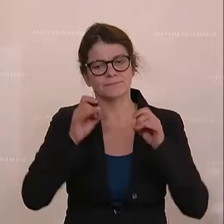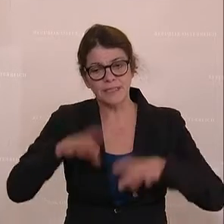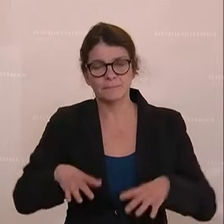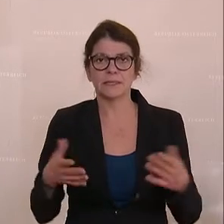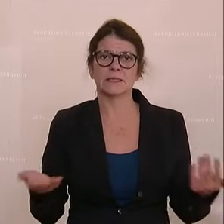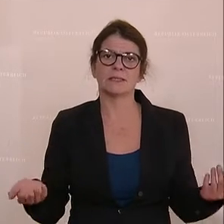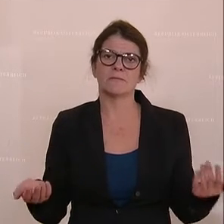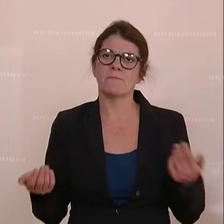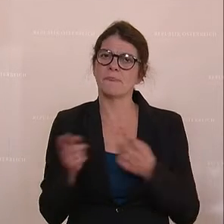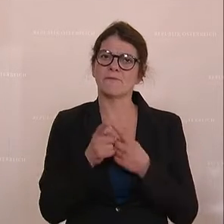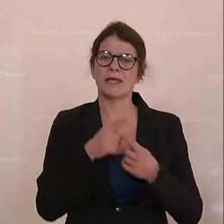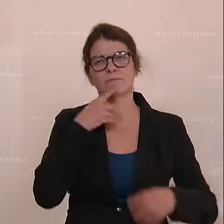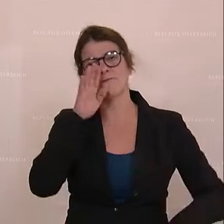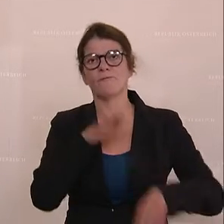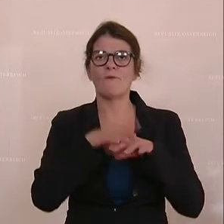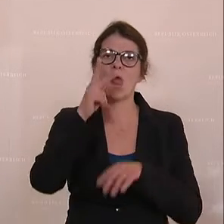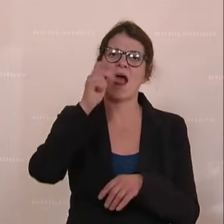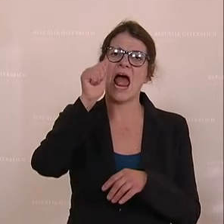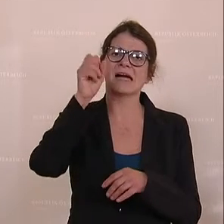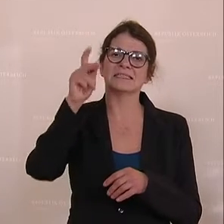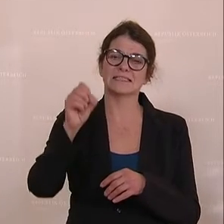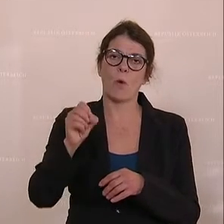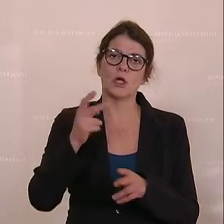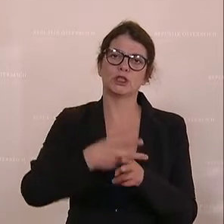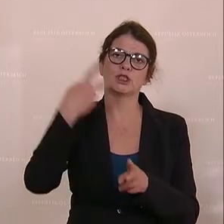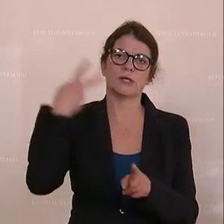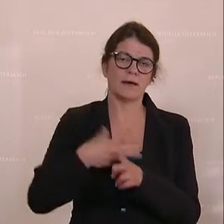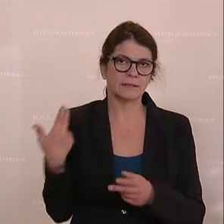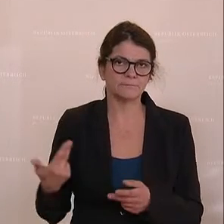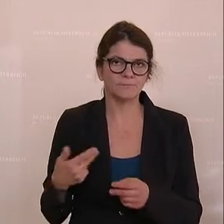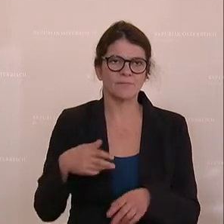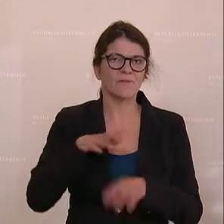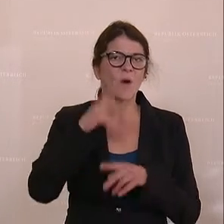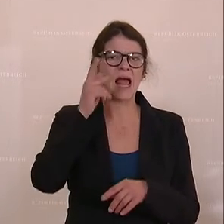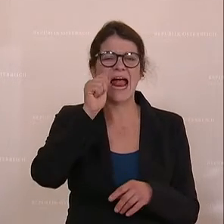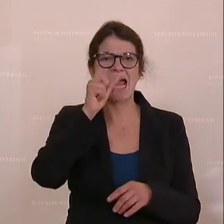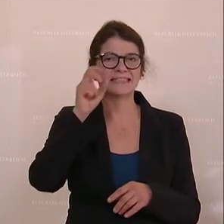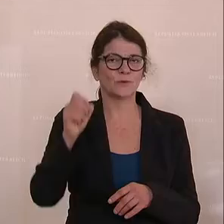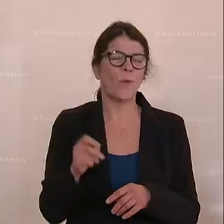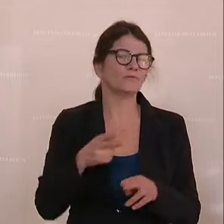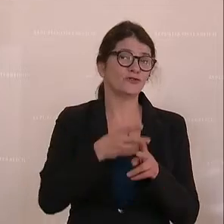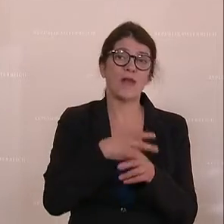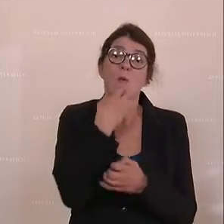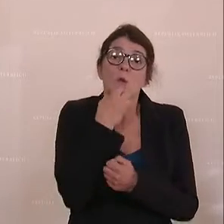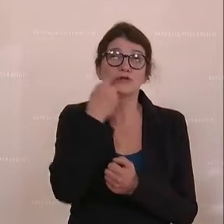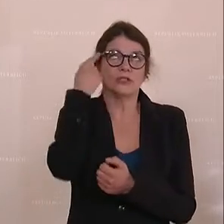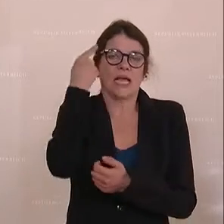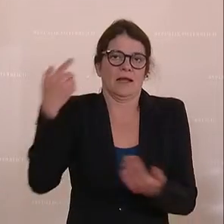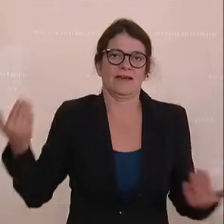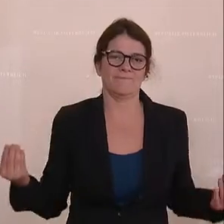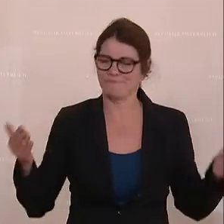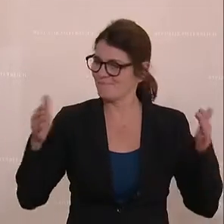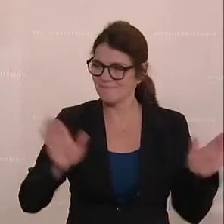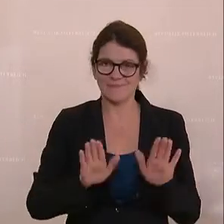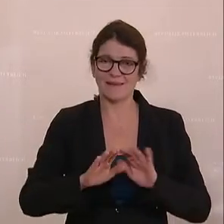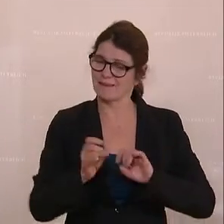Vollkasko-Staat Wunschdenken. Es geht um das